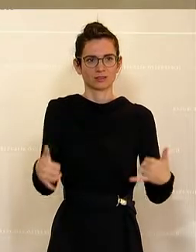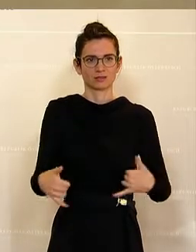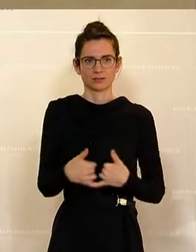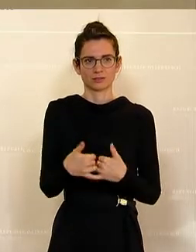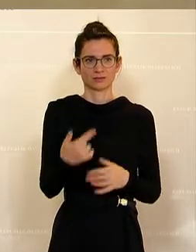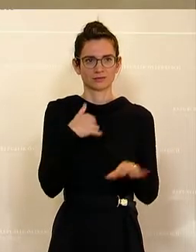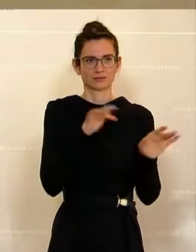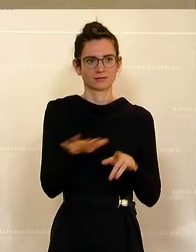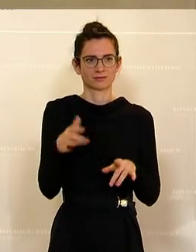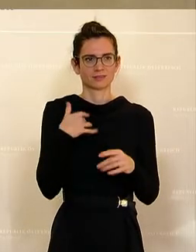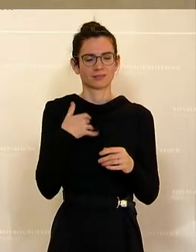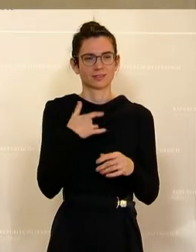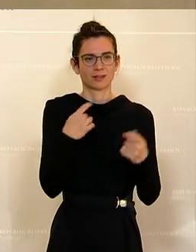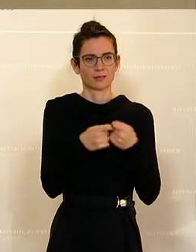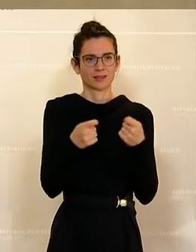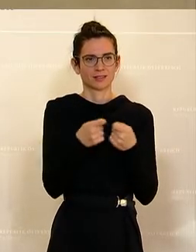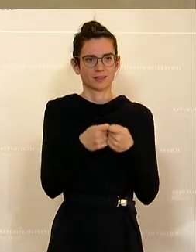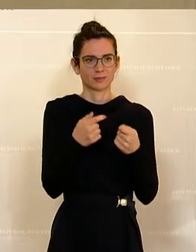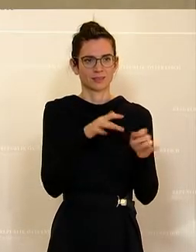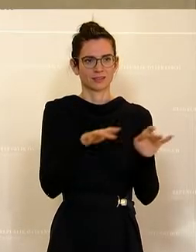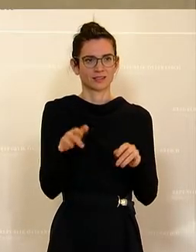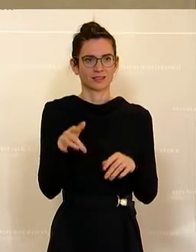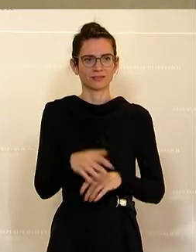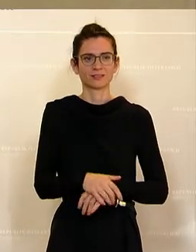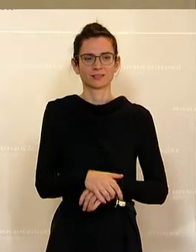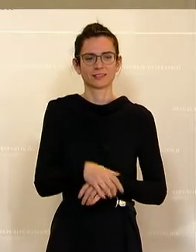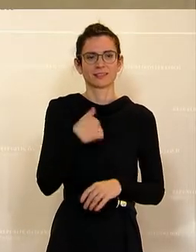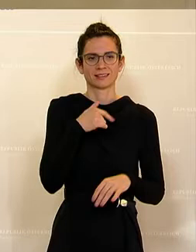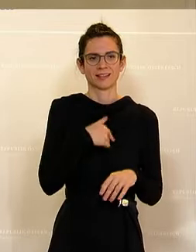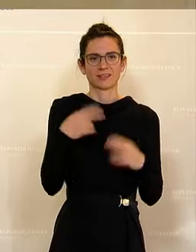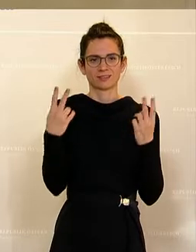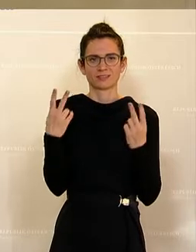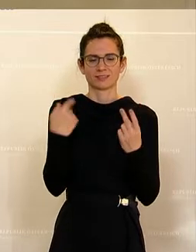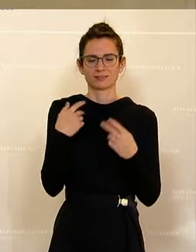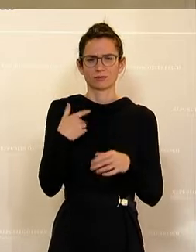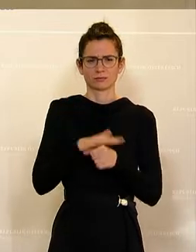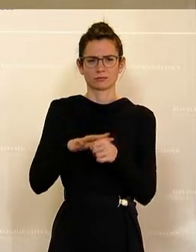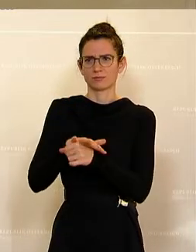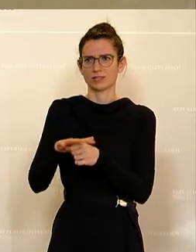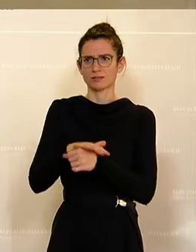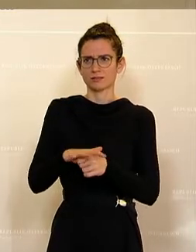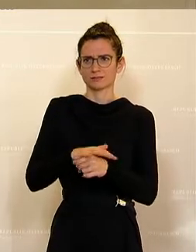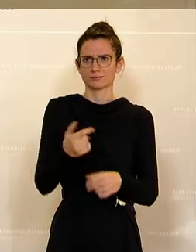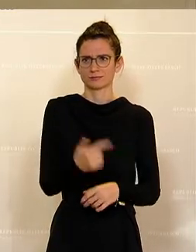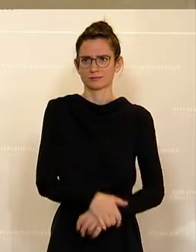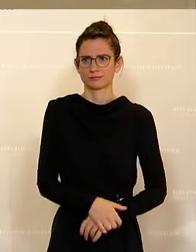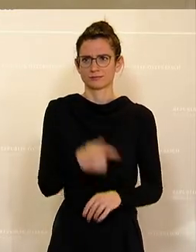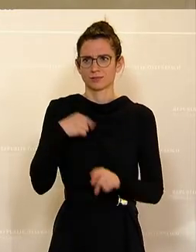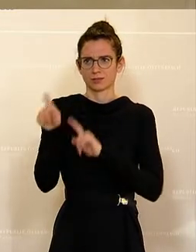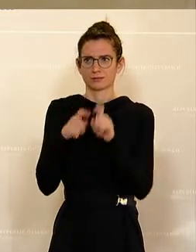erwähnt. Die Maßnahmen decken dabei vielseitige Bereiche ab. Und ich möchte aber auf drei wesentliche Bereiche nochmal kurz eingehen. Das erste sind die